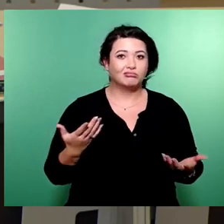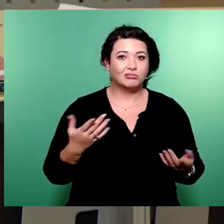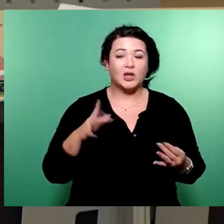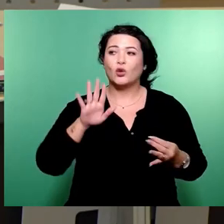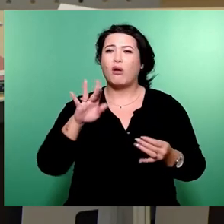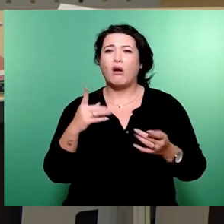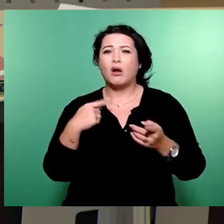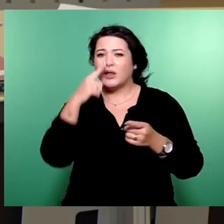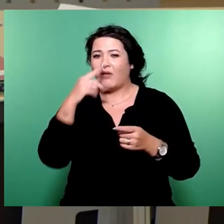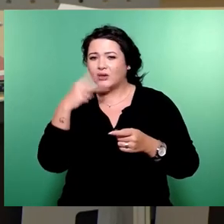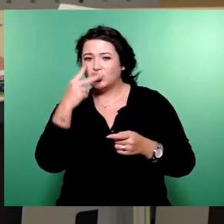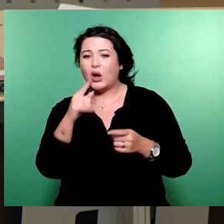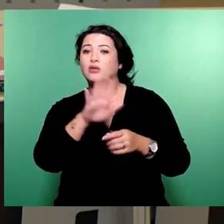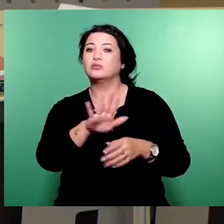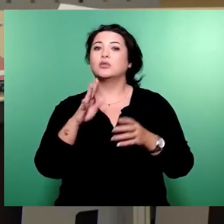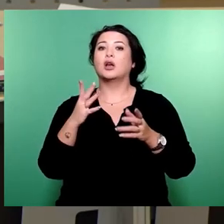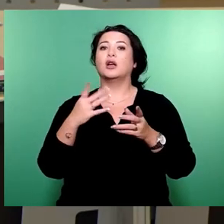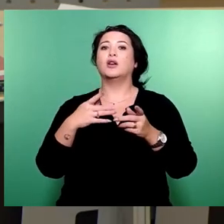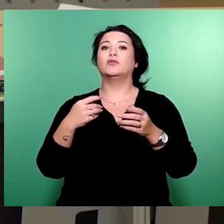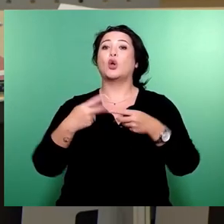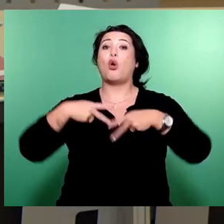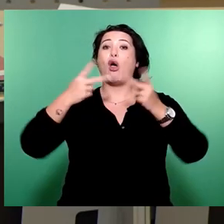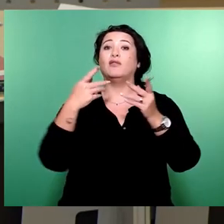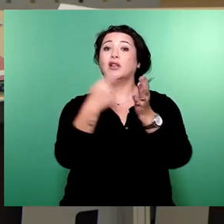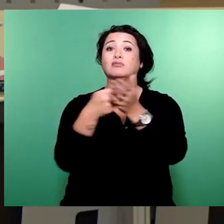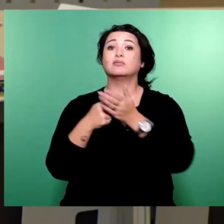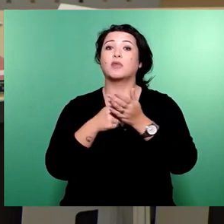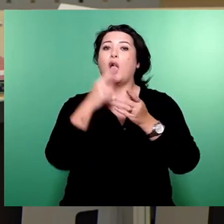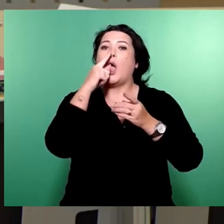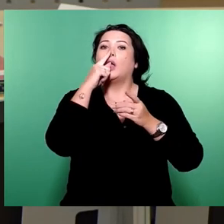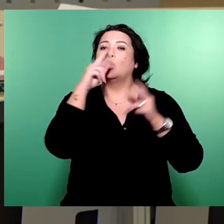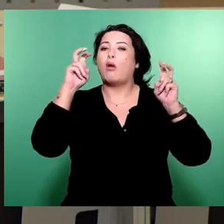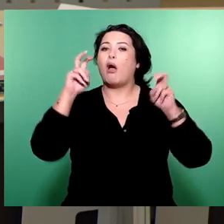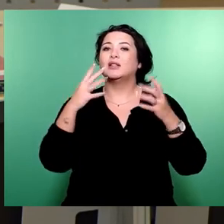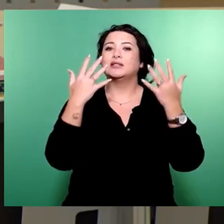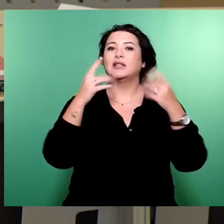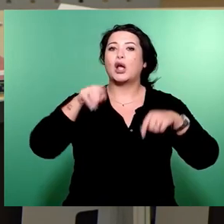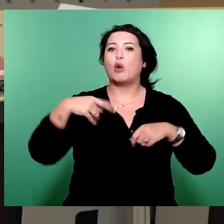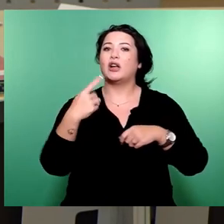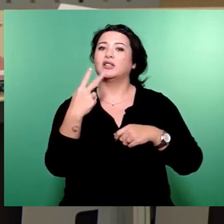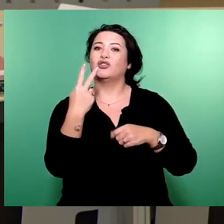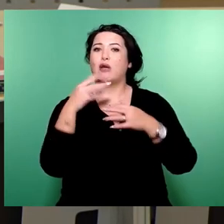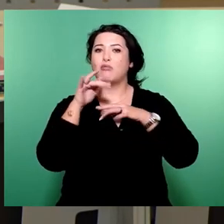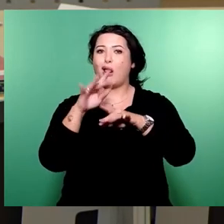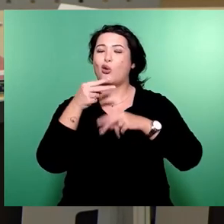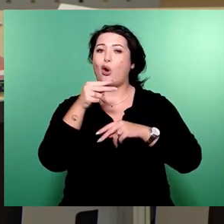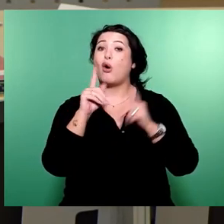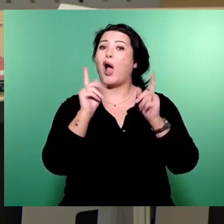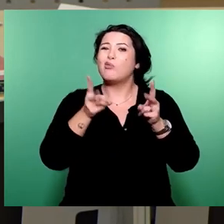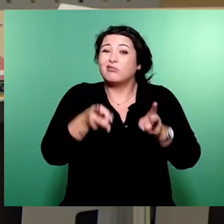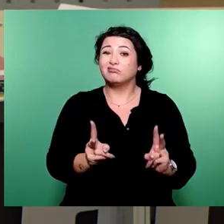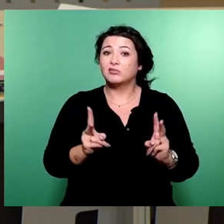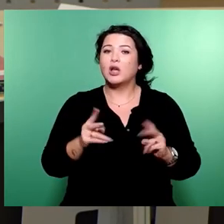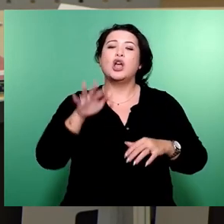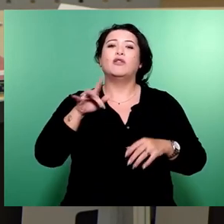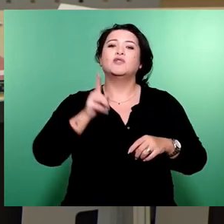die weitere Subventionierung öffentlicher Parkplätze nur 10,2 Millionen Euro. Tatsächlich sind es aber 15,5 Millionen